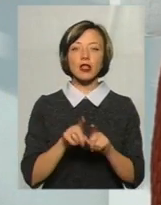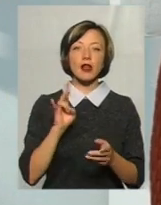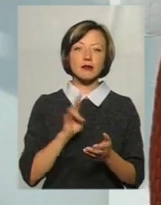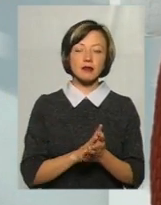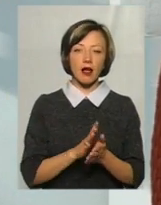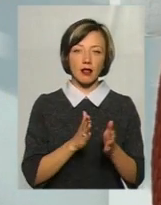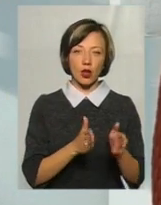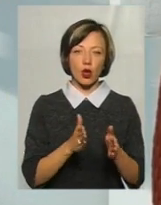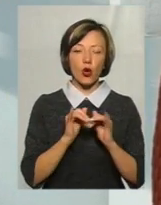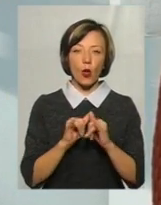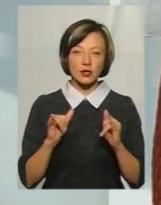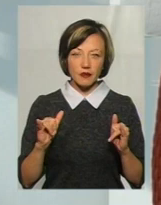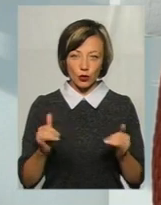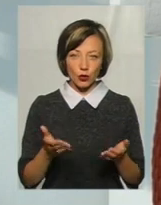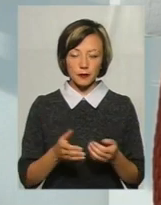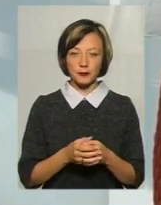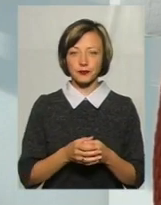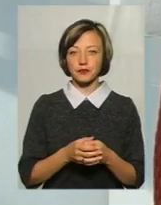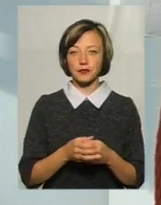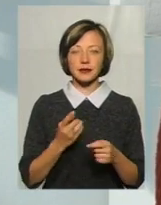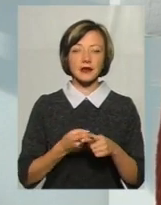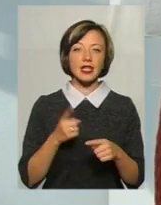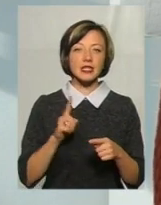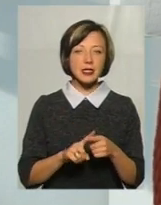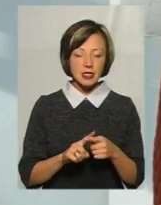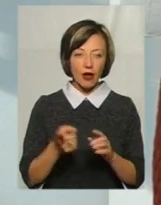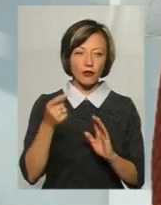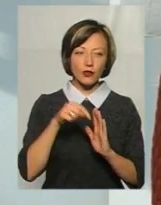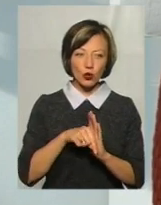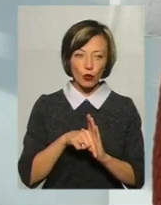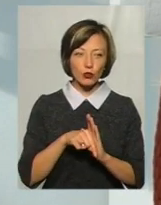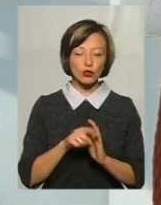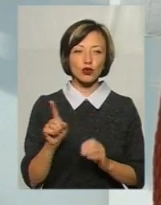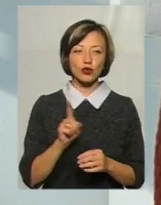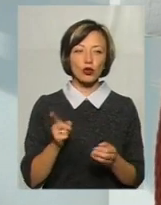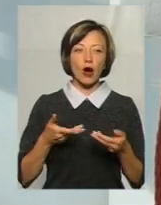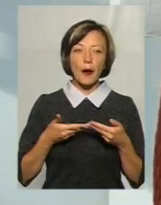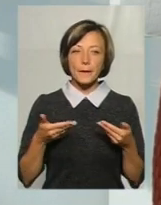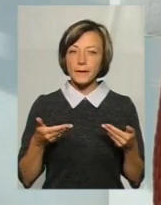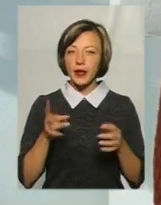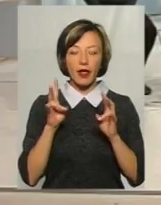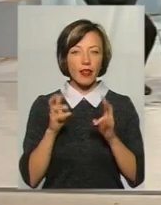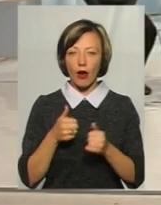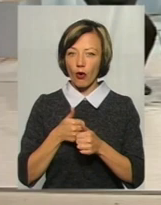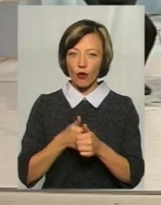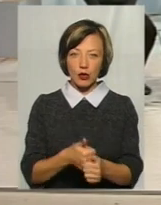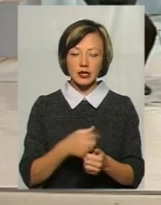розвиток. Сталий розвиток, він полягає в тому, що ми не гонимося за економічними показниками, як це